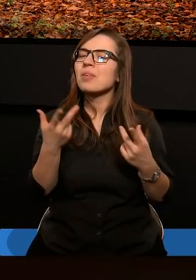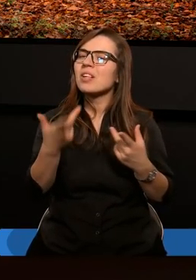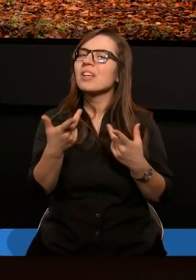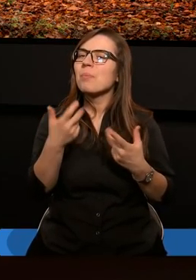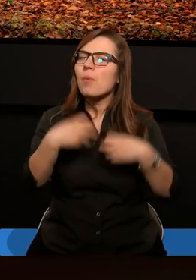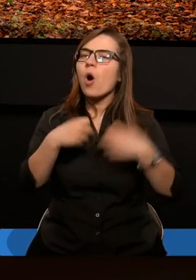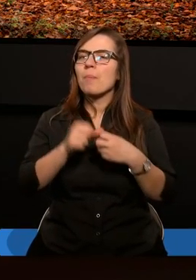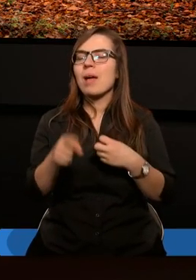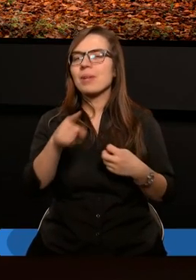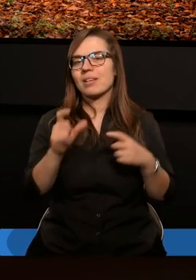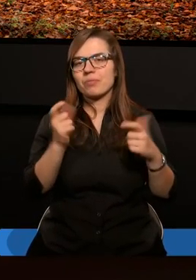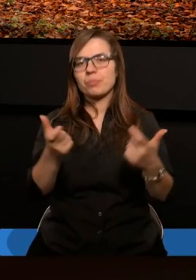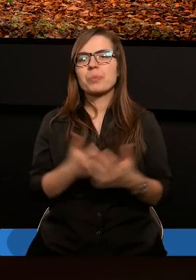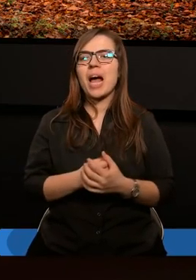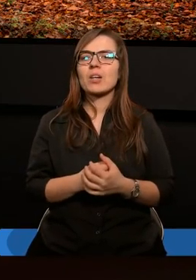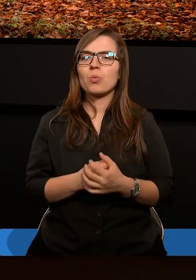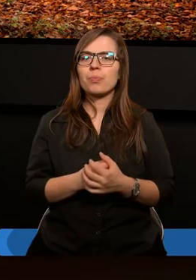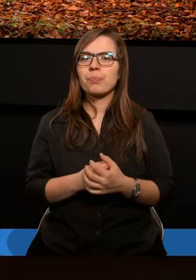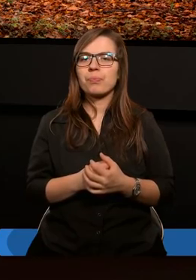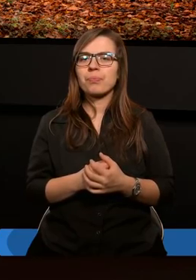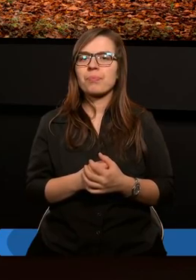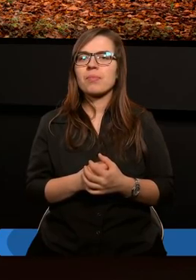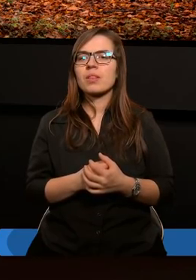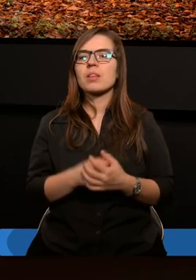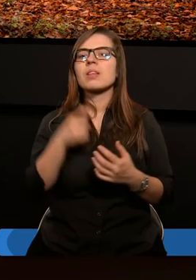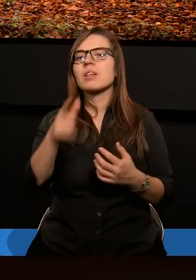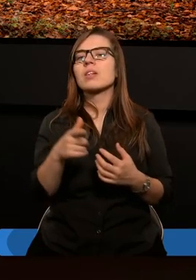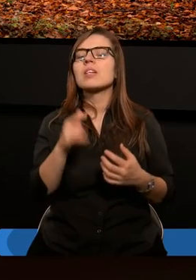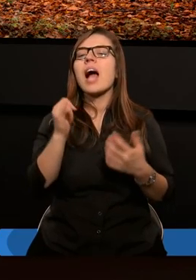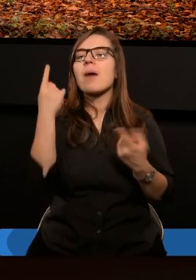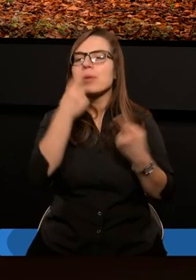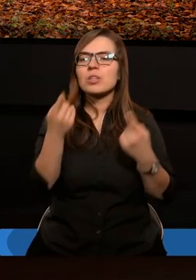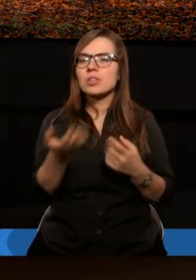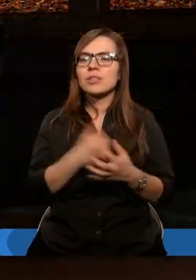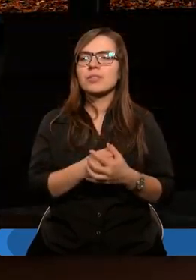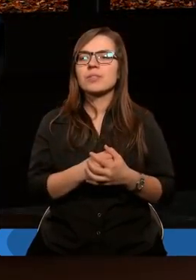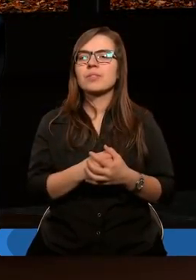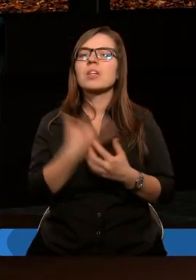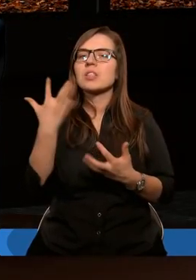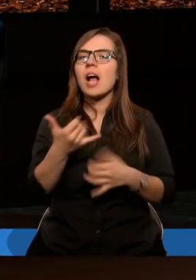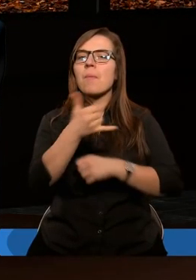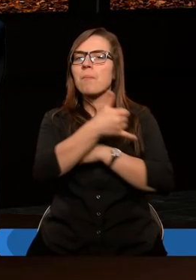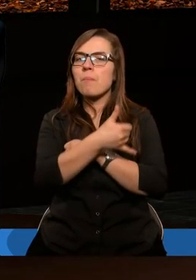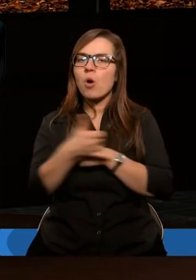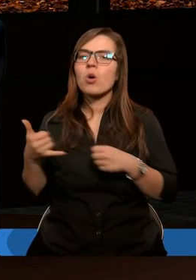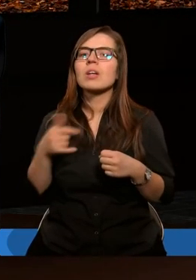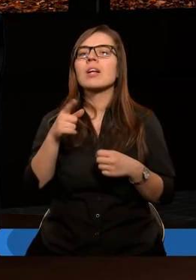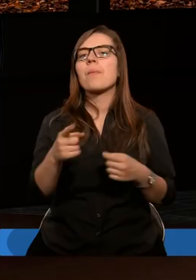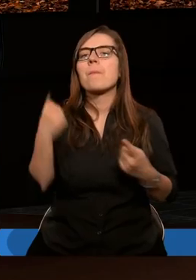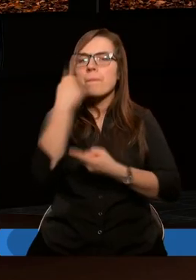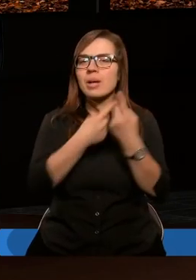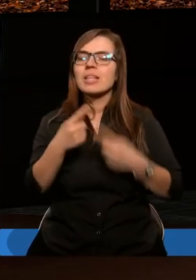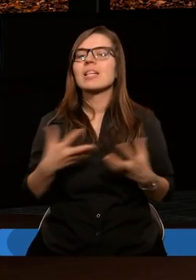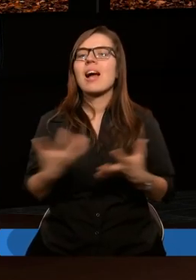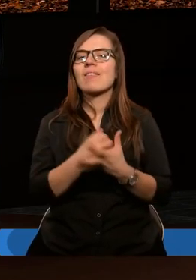Może być tego jakimś przykładem. Jeszcze chciałaś widzenie powiedzieć coś. Chciałbym podkreślić też myśl